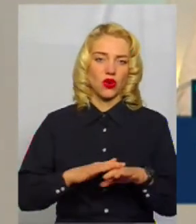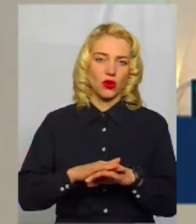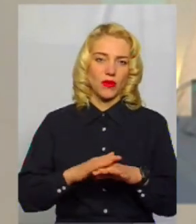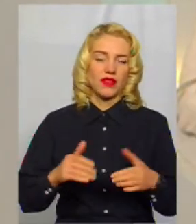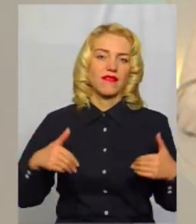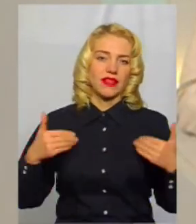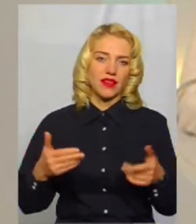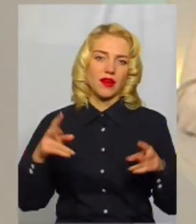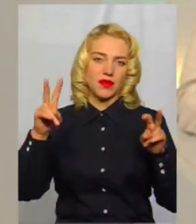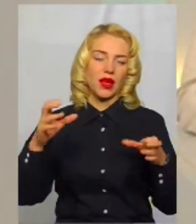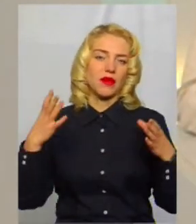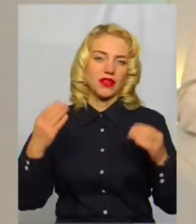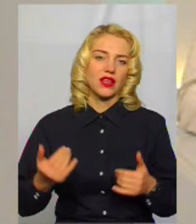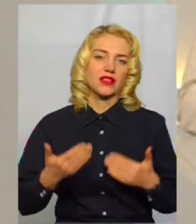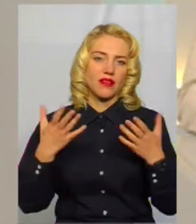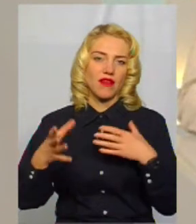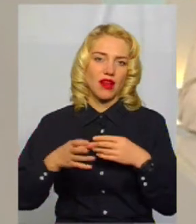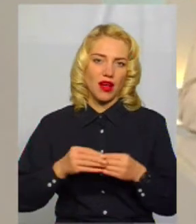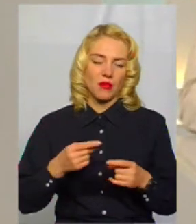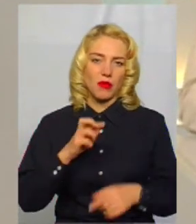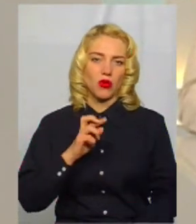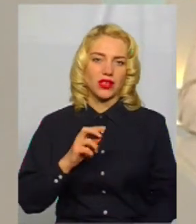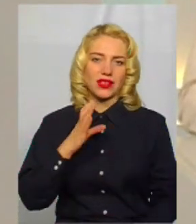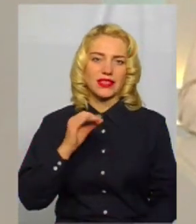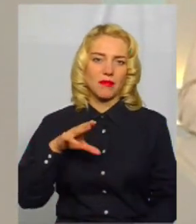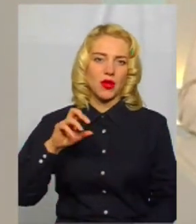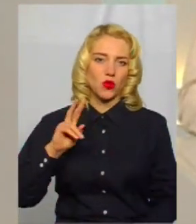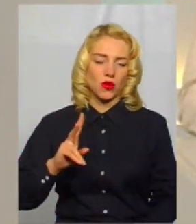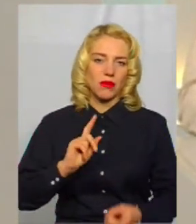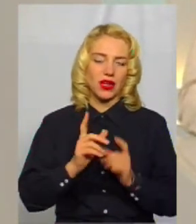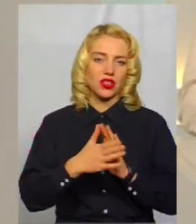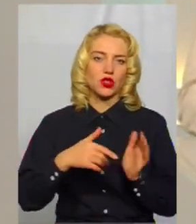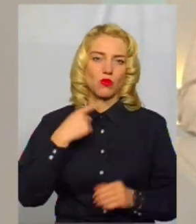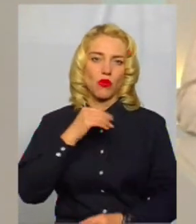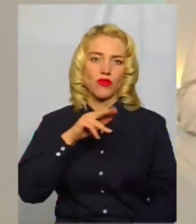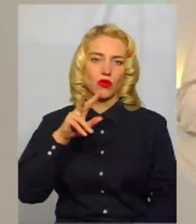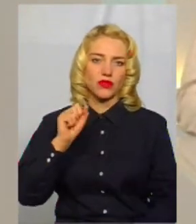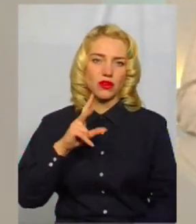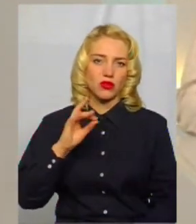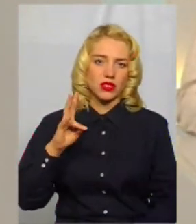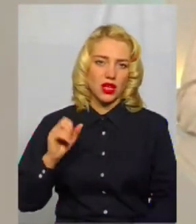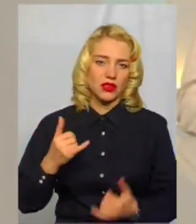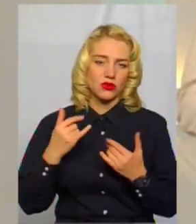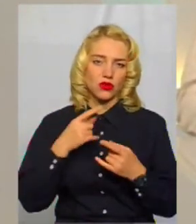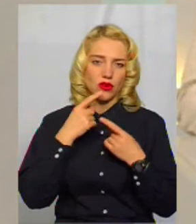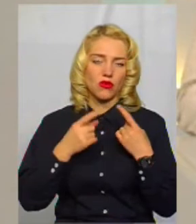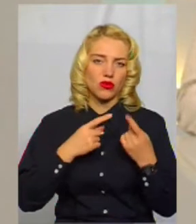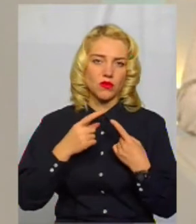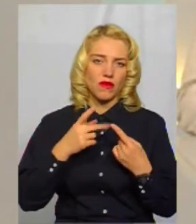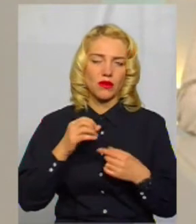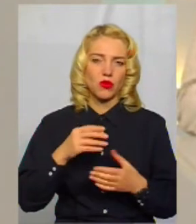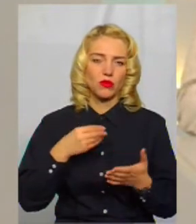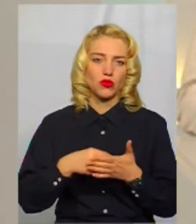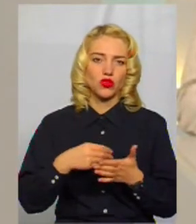Вітаю, це тема дня. З вами Богдан Семенюк. На жестову мову перекладаю Оксана Фіновська. Сьогодні розмовляємо про